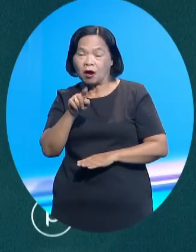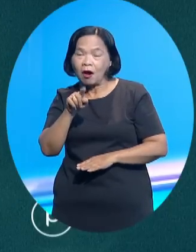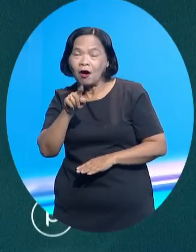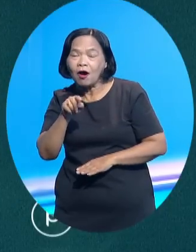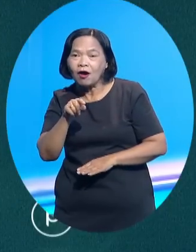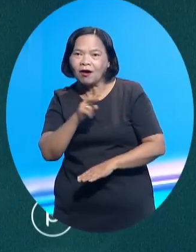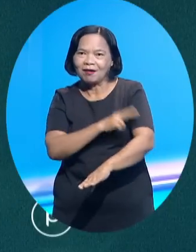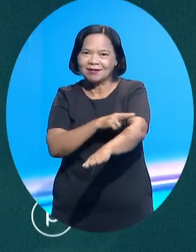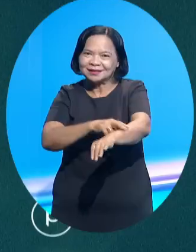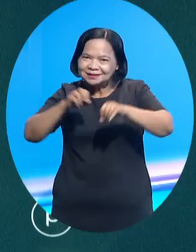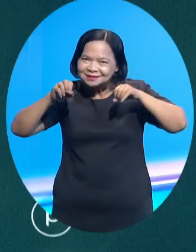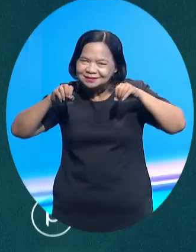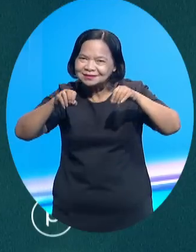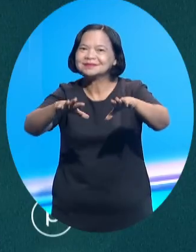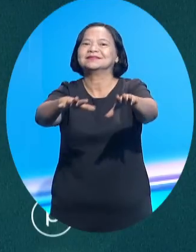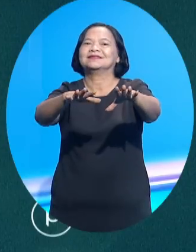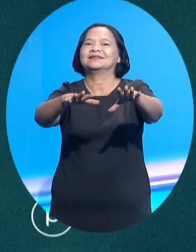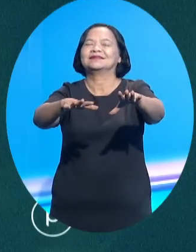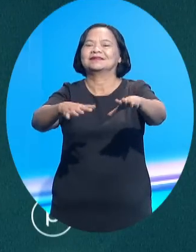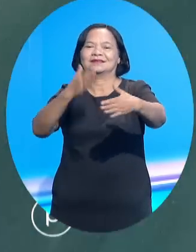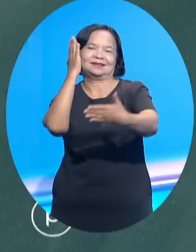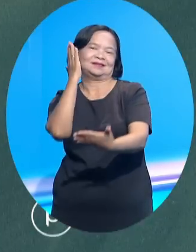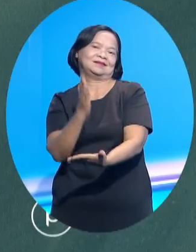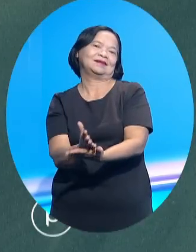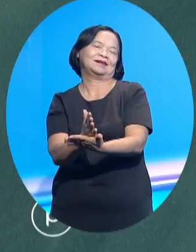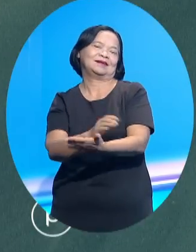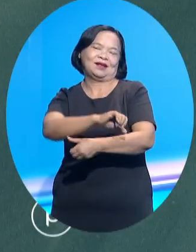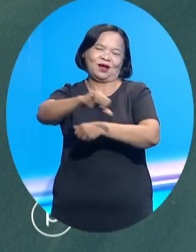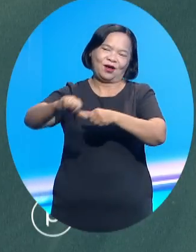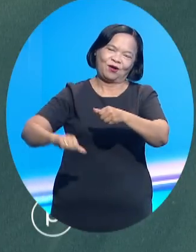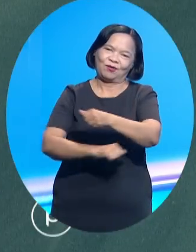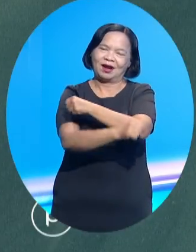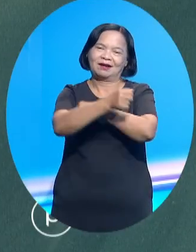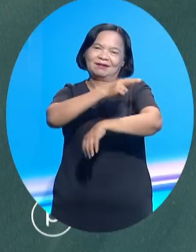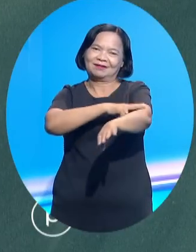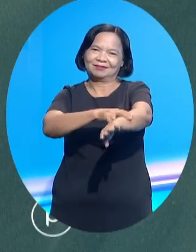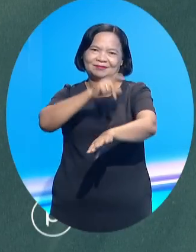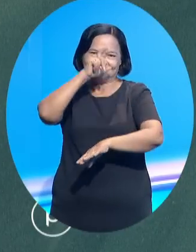lượng nước này đã tấn công Kaukosk nhằm làm gián đoạn hoạt động tiếp viện cho chiến trường của lực lượng Nga. Hãy subscribe không bỏ